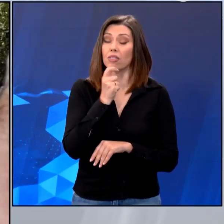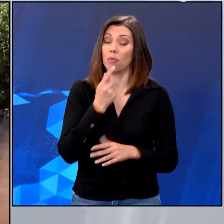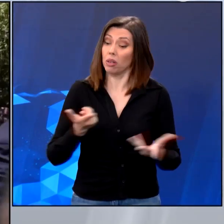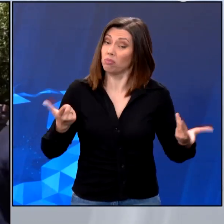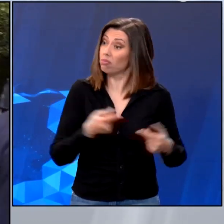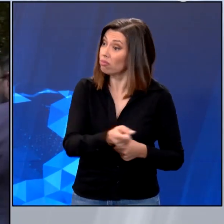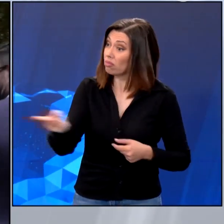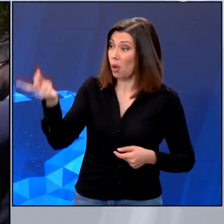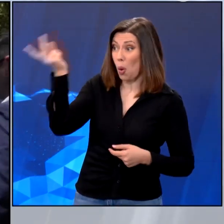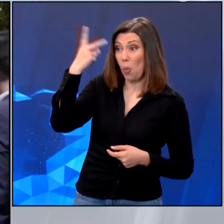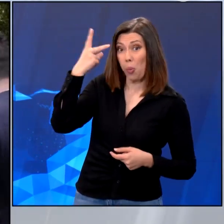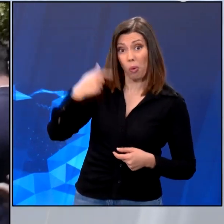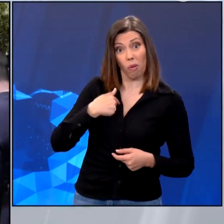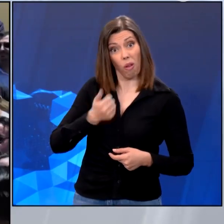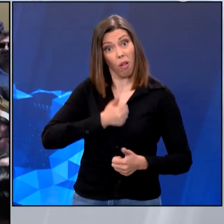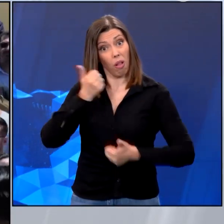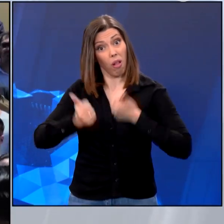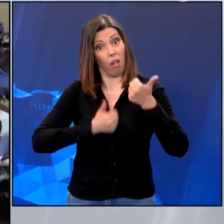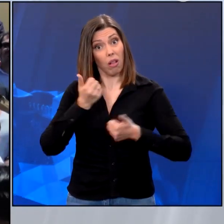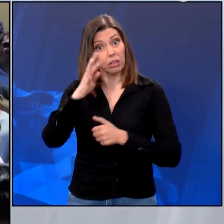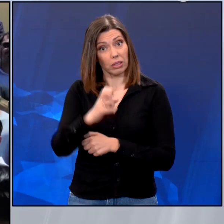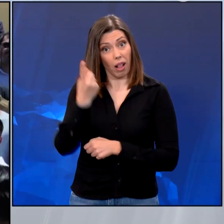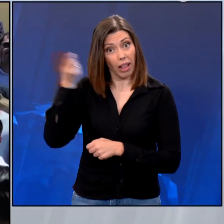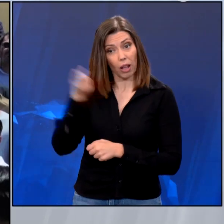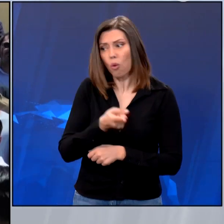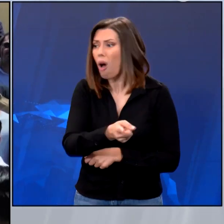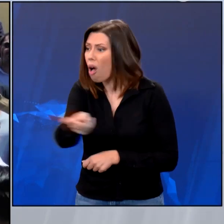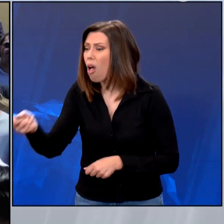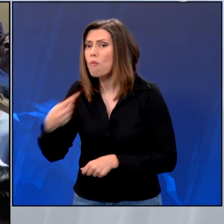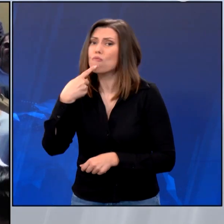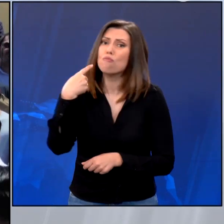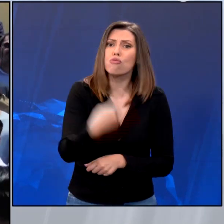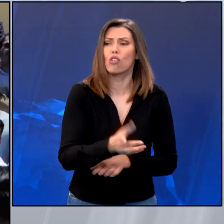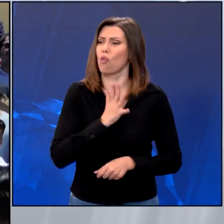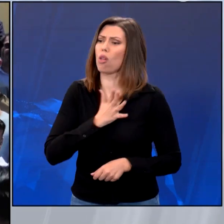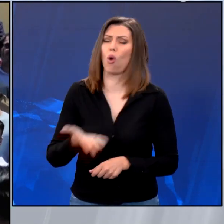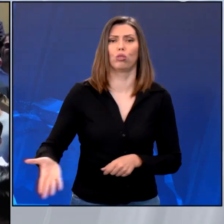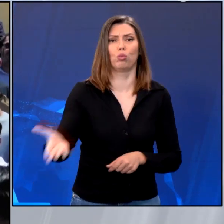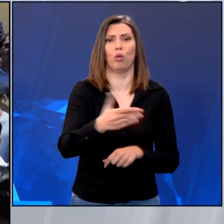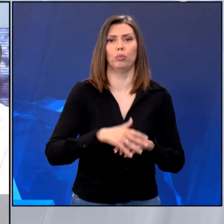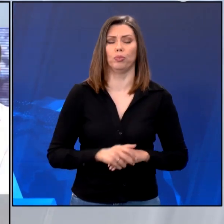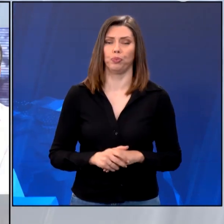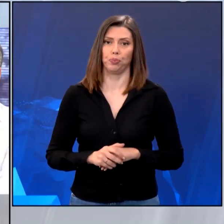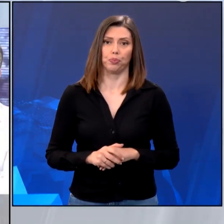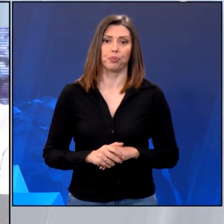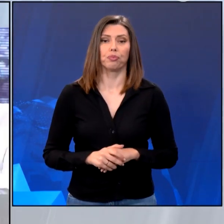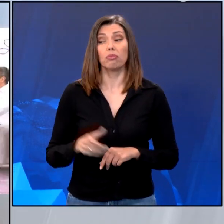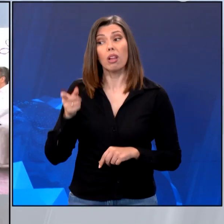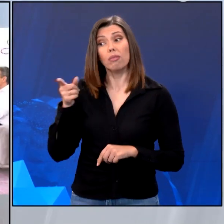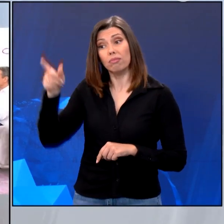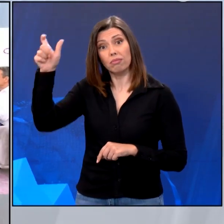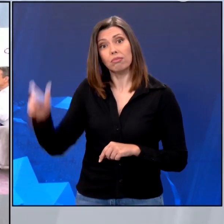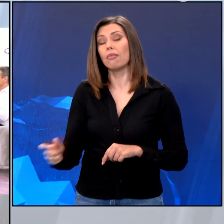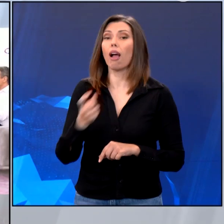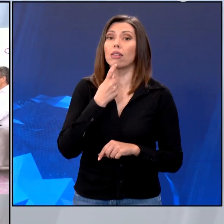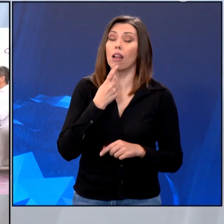ζωνία για το 41% των εθνικών εκλογών προσβάλλουν τους πολίτες. Ο Πρωθυπουργός επιτέθηκε στο Στέφανο Κασιλάκη για το θέμα του πόθεν έσχεσ του. Θα έπρεπε να το